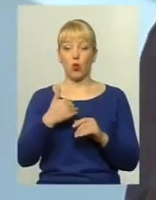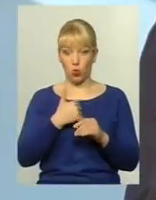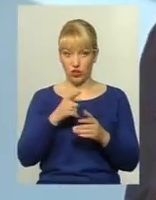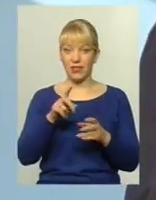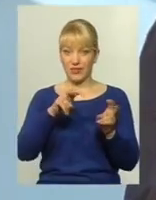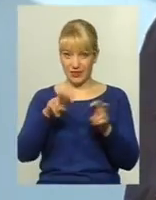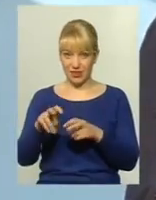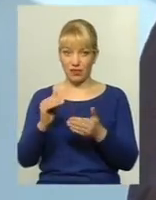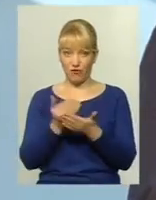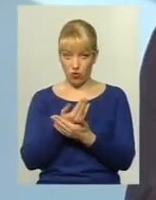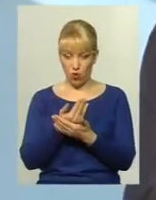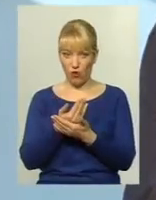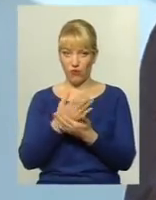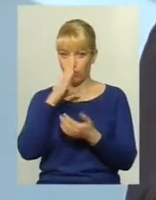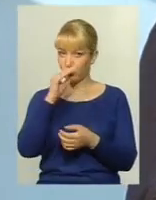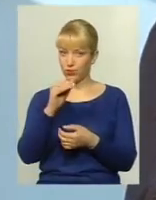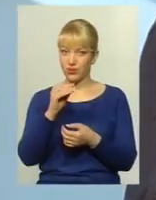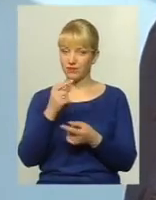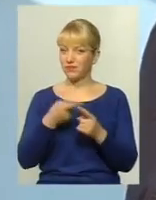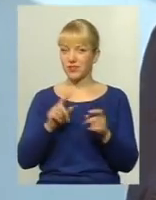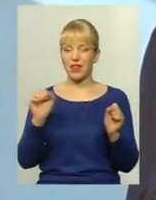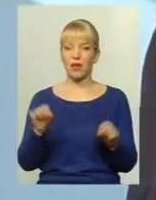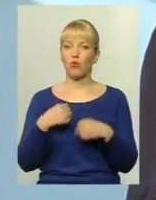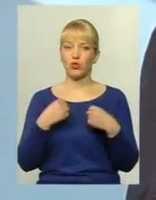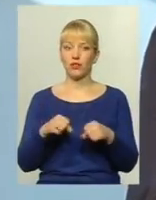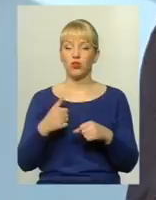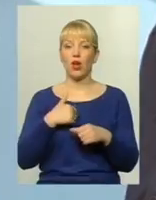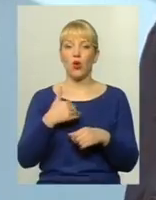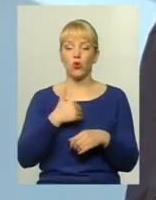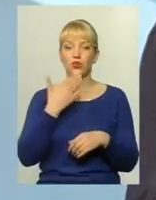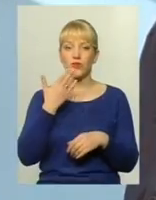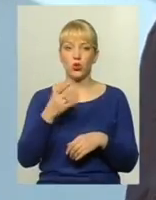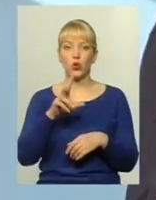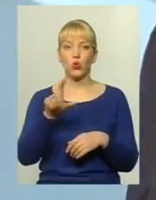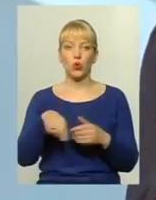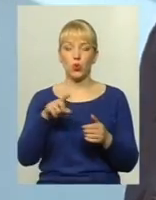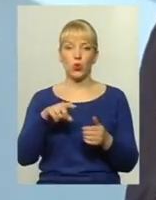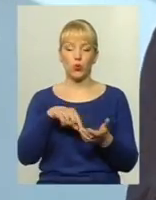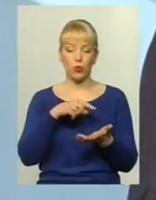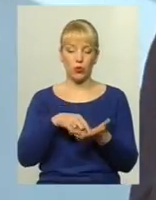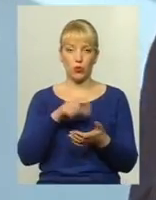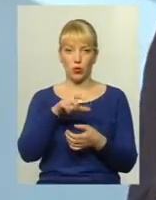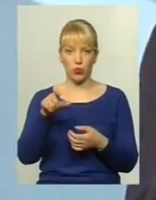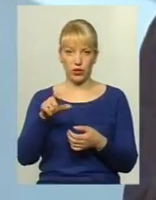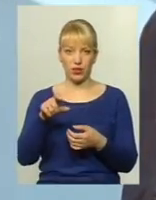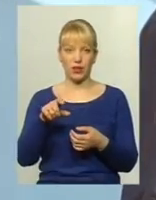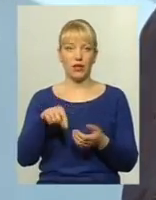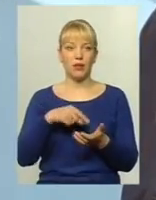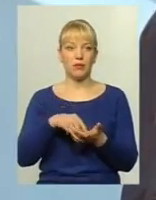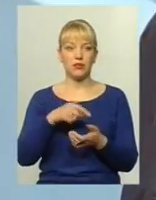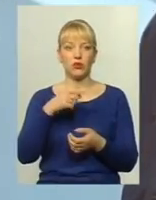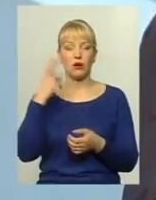самі розумієте, що це неможливо. Я хочу звернутися до мешканців міста Хмельницького. Ви зрозумієте, що в нас